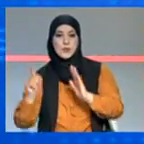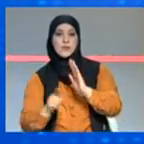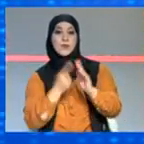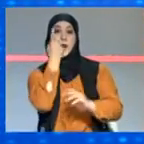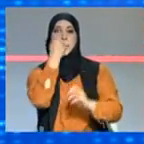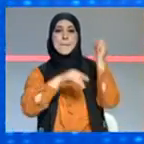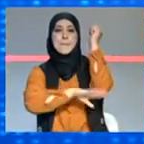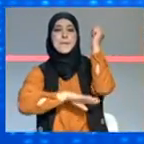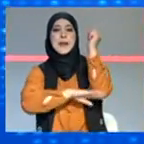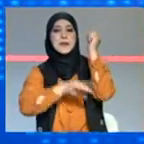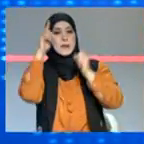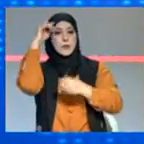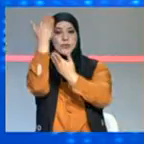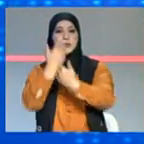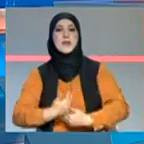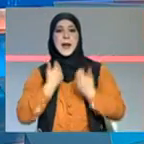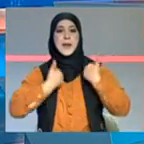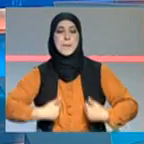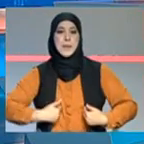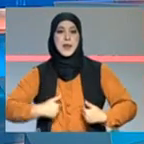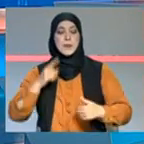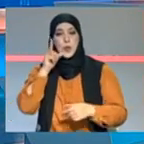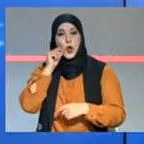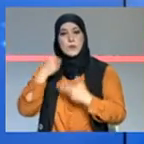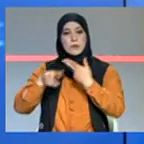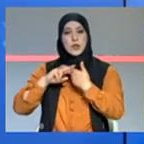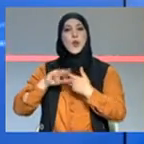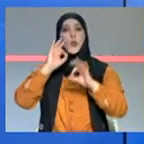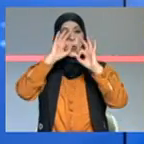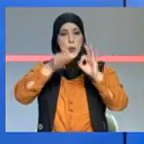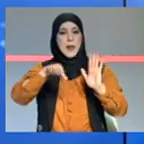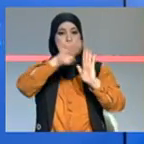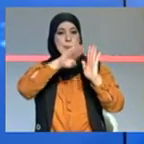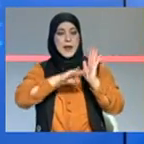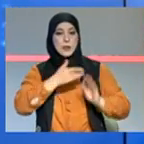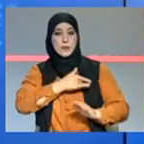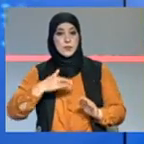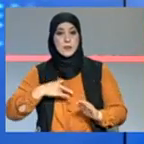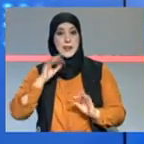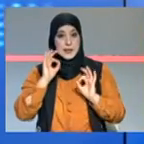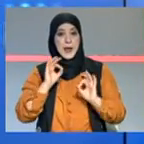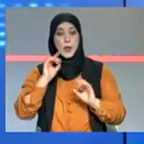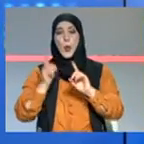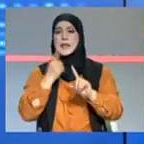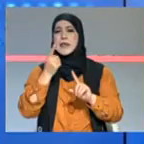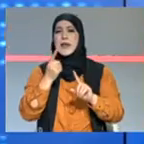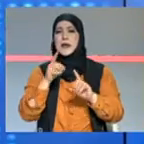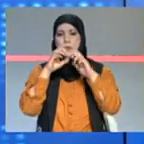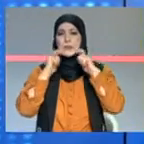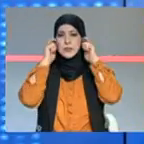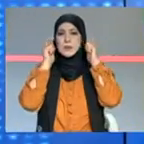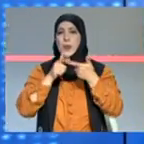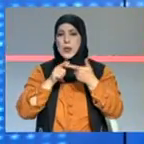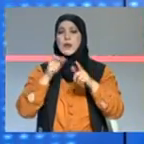الاهم للوقاية هل من توصيات بهذا الخصوص؟ بسيق هو البروتوكول الصحي معناها هو خاصة وسائل الوقاية اللي متاع